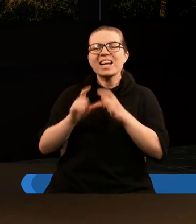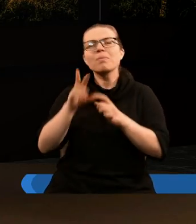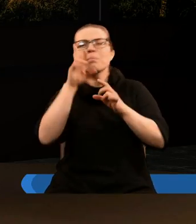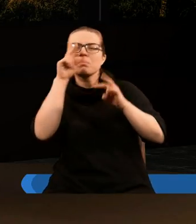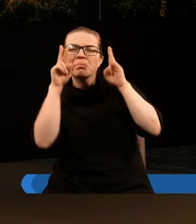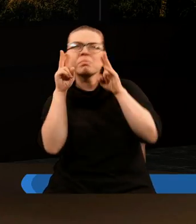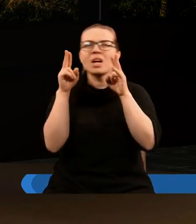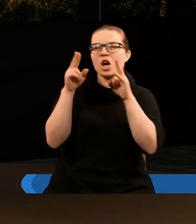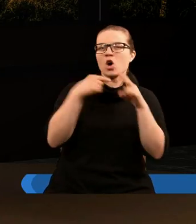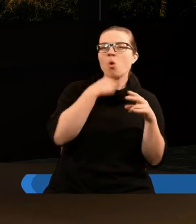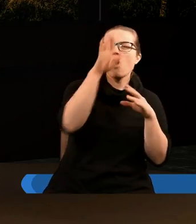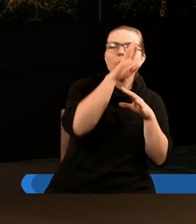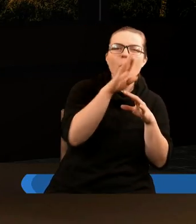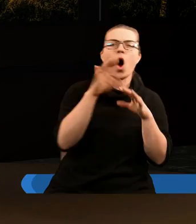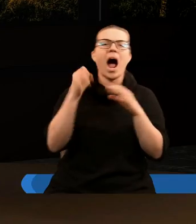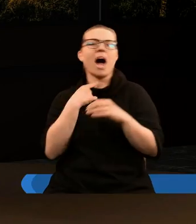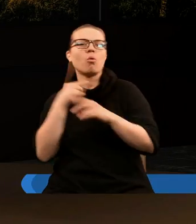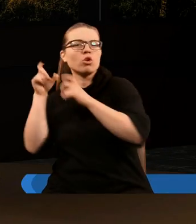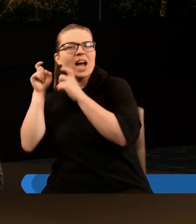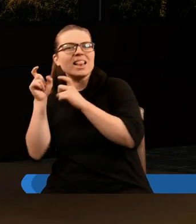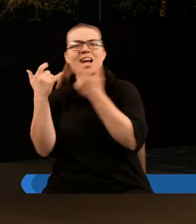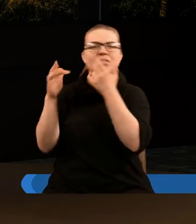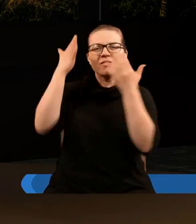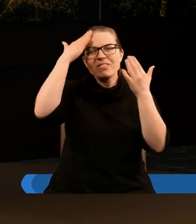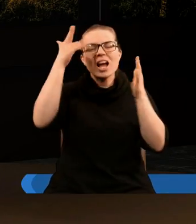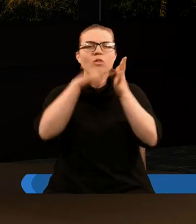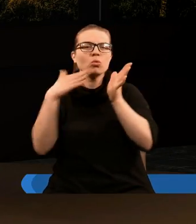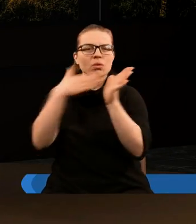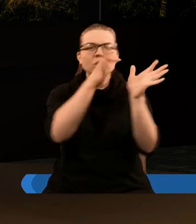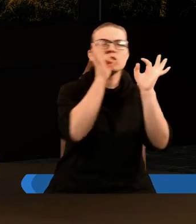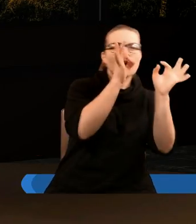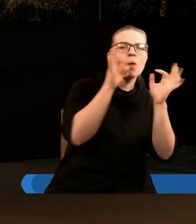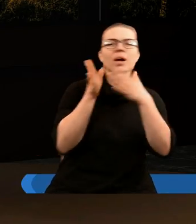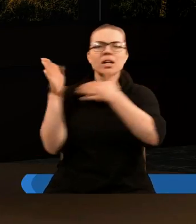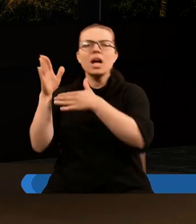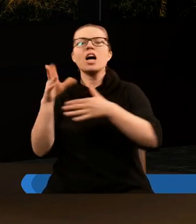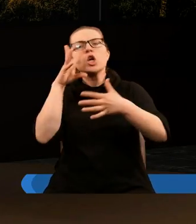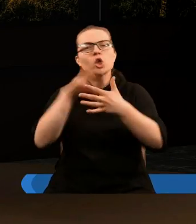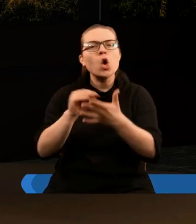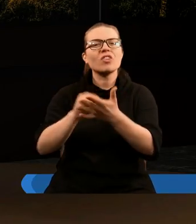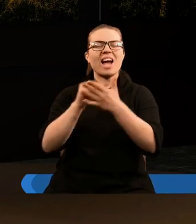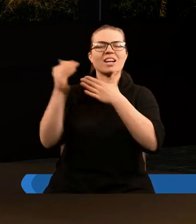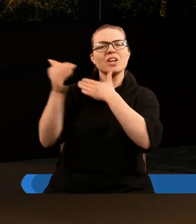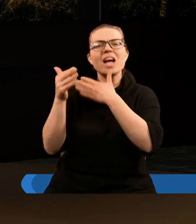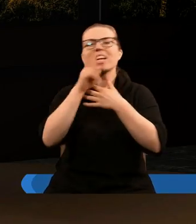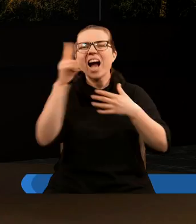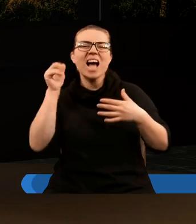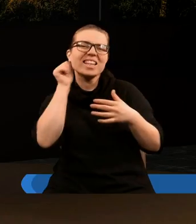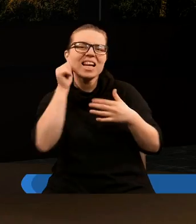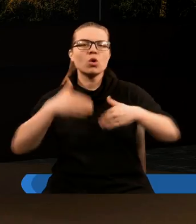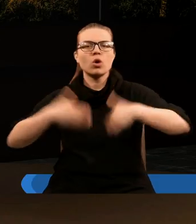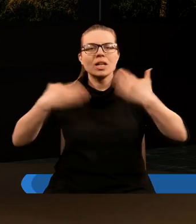rozpoznawać głos Boga, podążać za Jego słowami, doświadczać, doświadczać każdego dnia